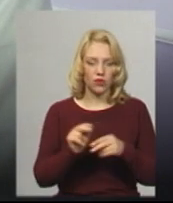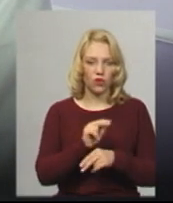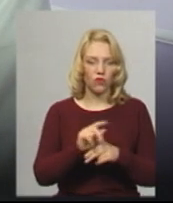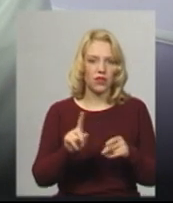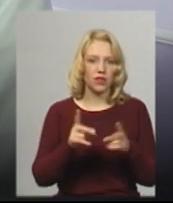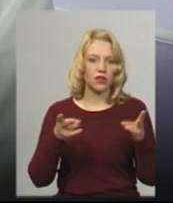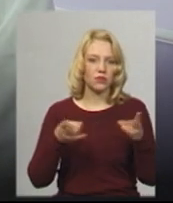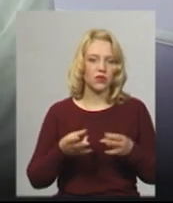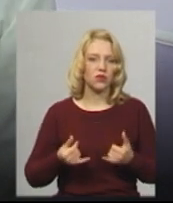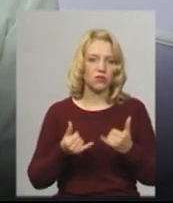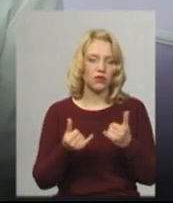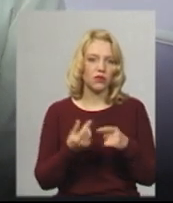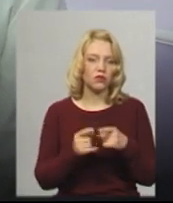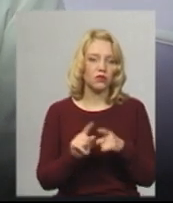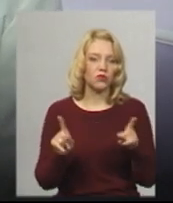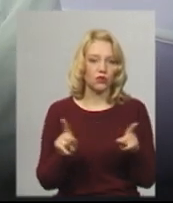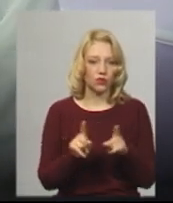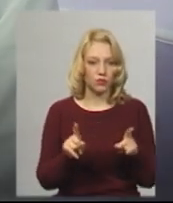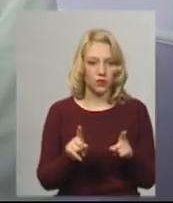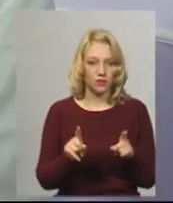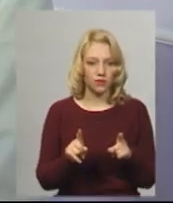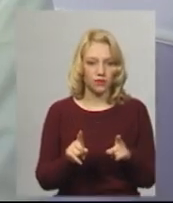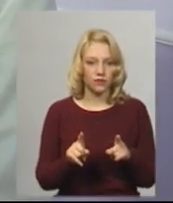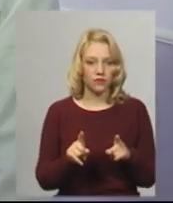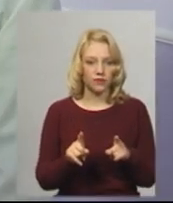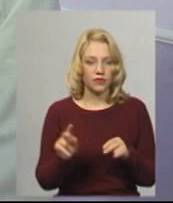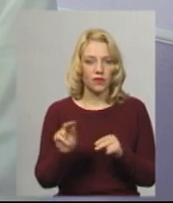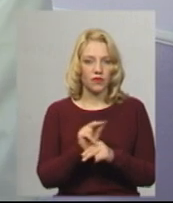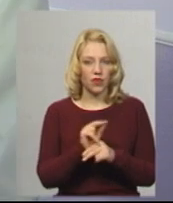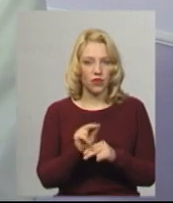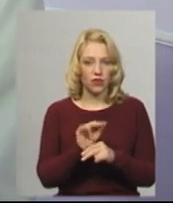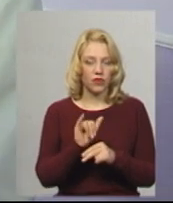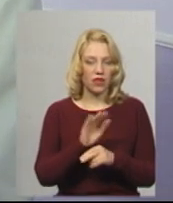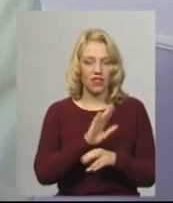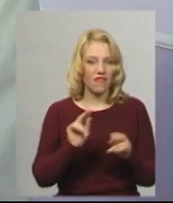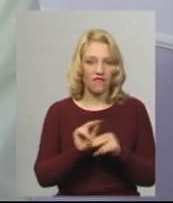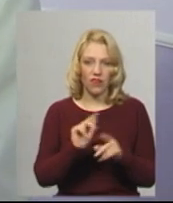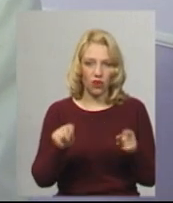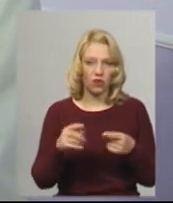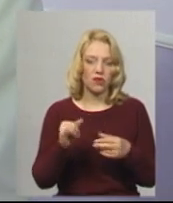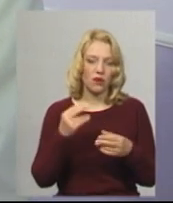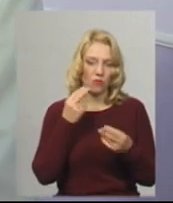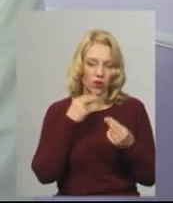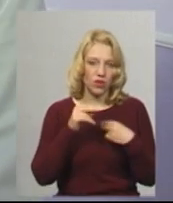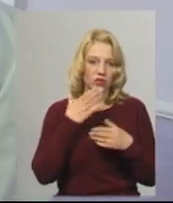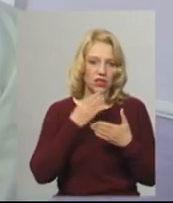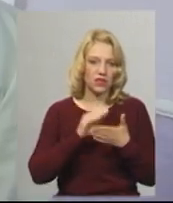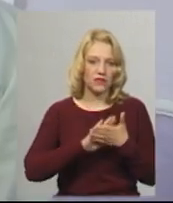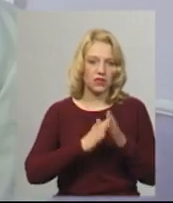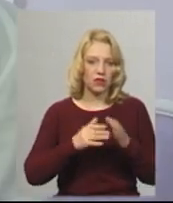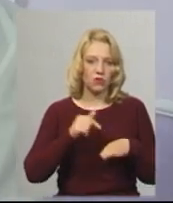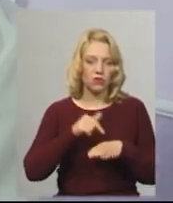для того, щоб не вилікуватися, а покращувати свої страни, почувати себе здоровим.